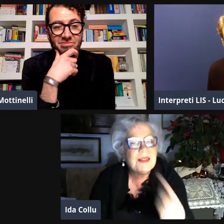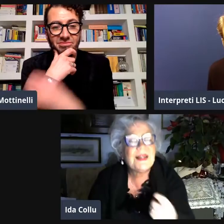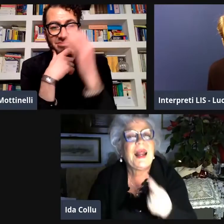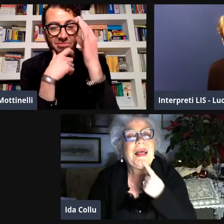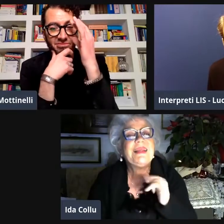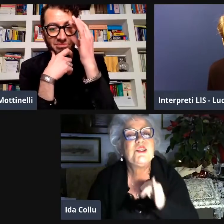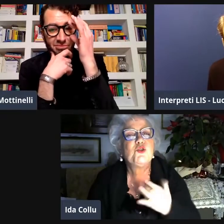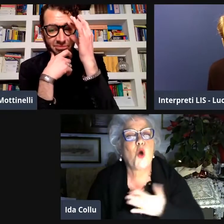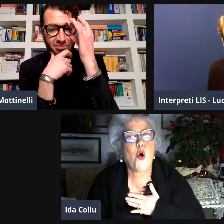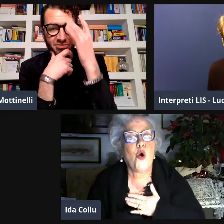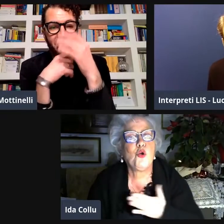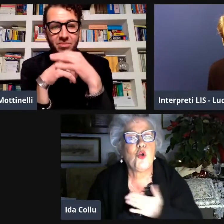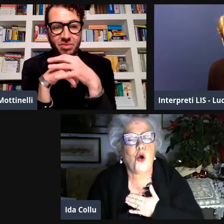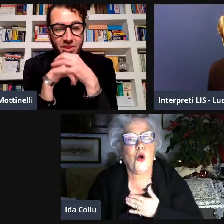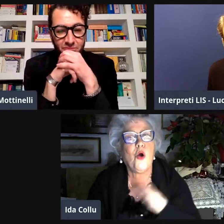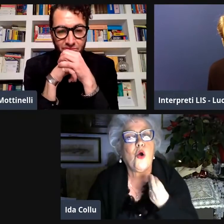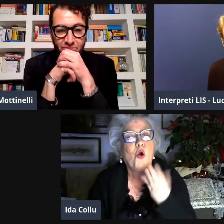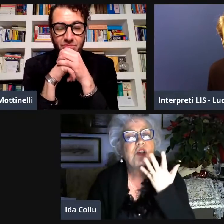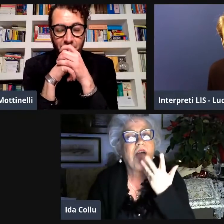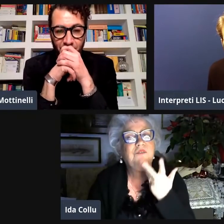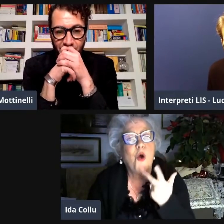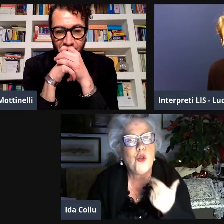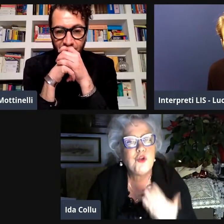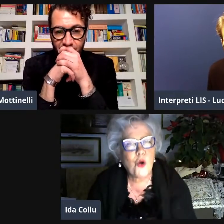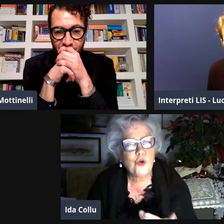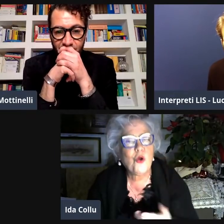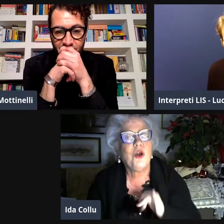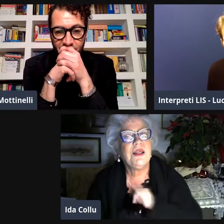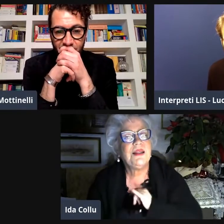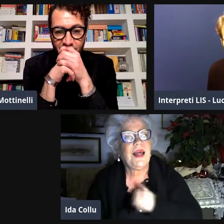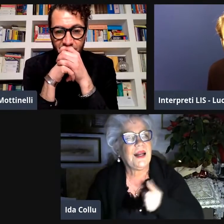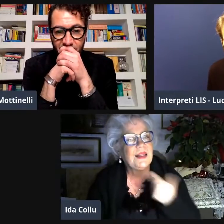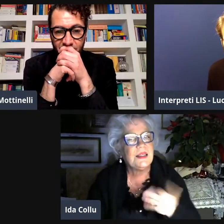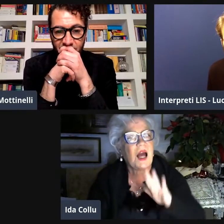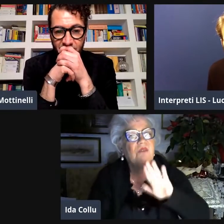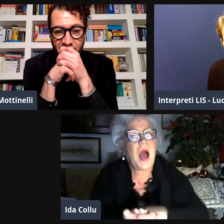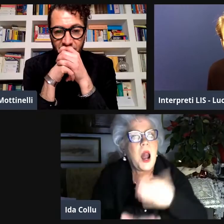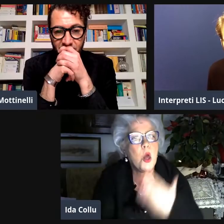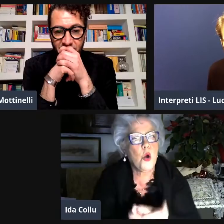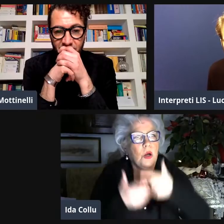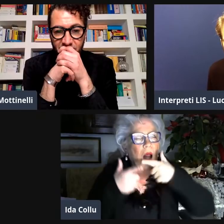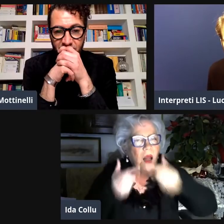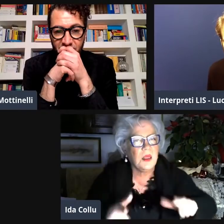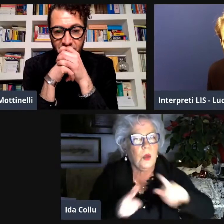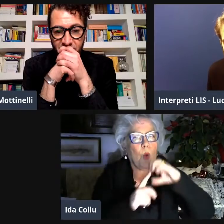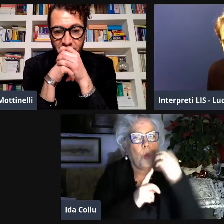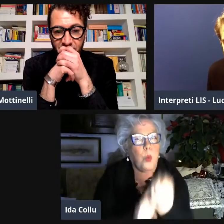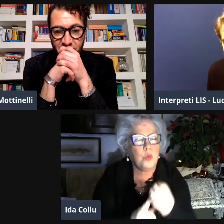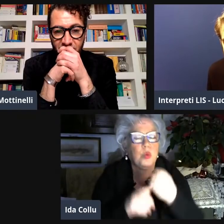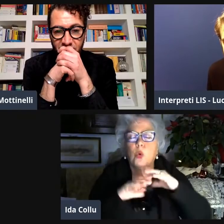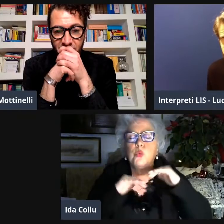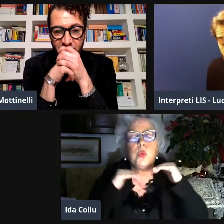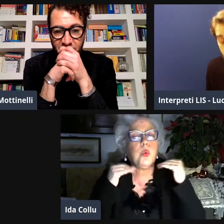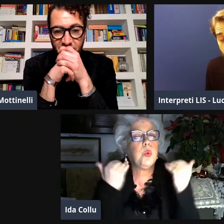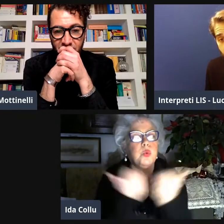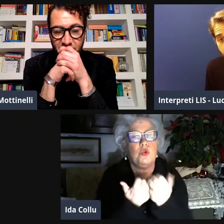i sordi devono dire chi sono cosa vogliono dare